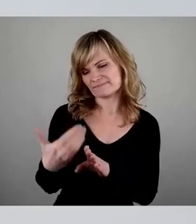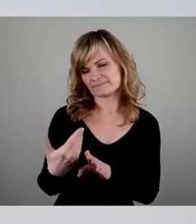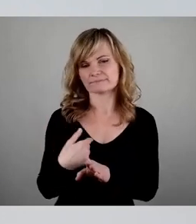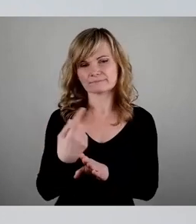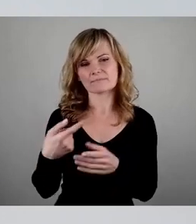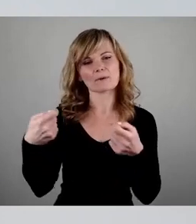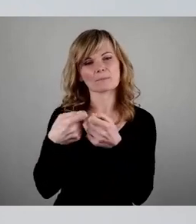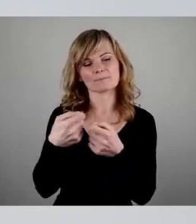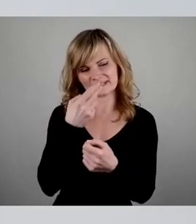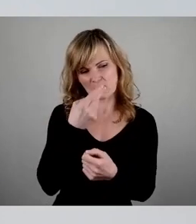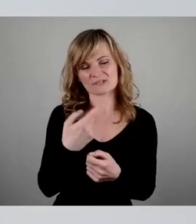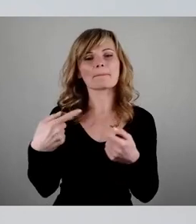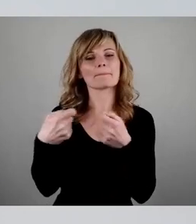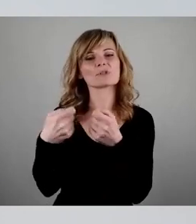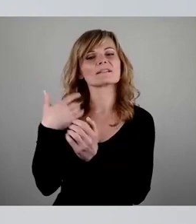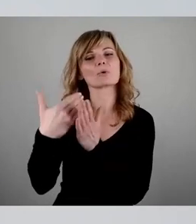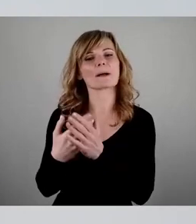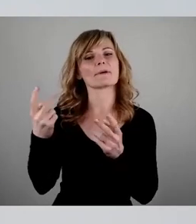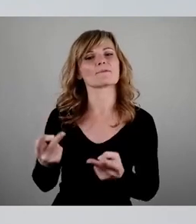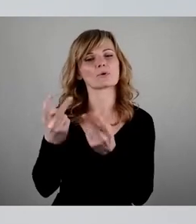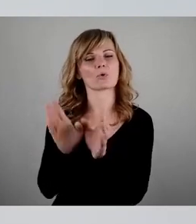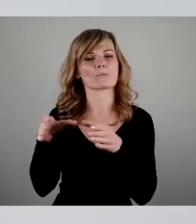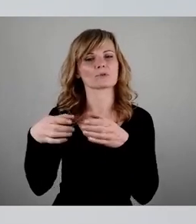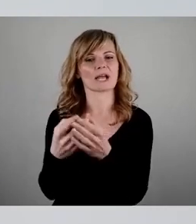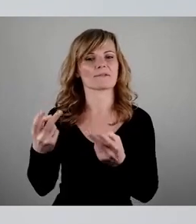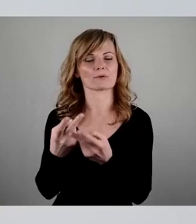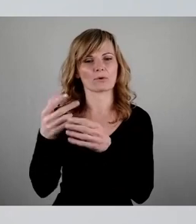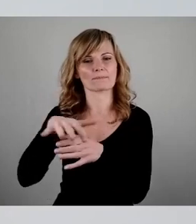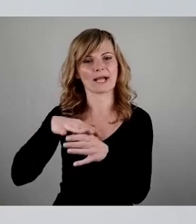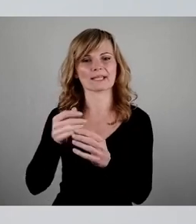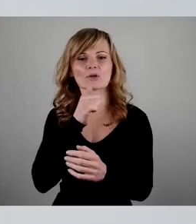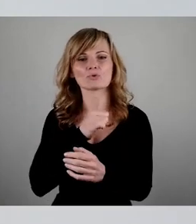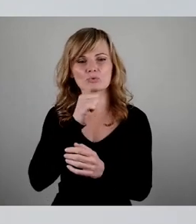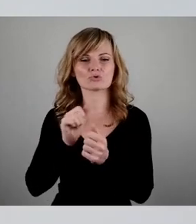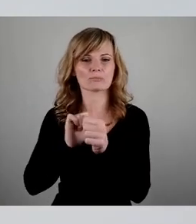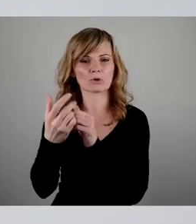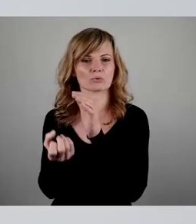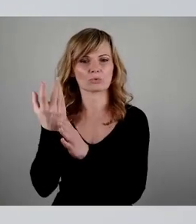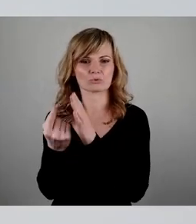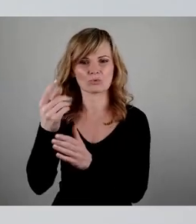Bundesprogramm Förderung kommunaler Einrichtungen im Bereich Jugend, Kultur und Sport nicht fortgeführt werden kann angesichts der